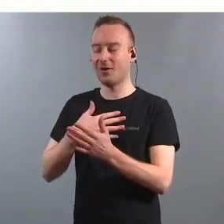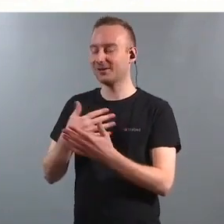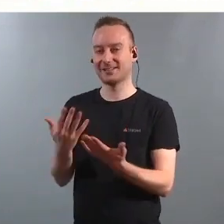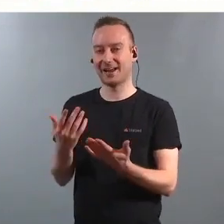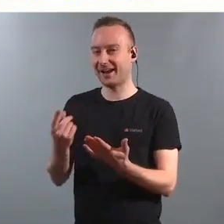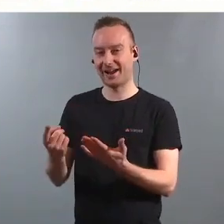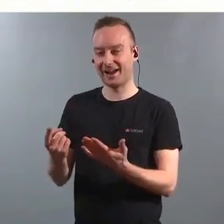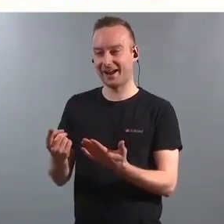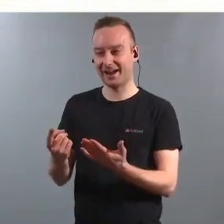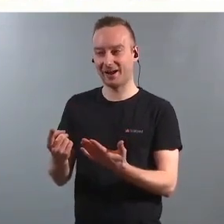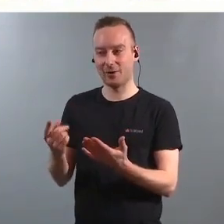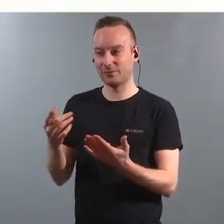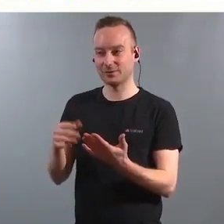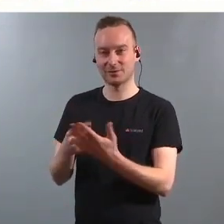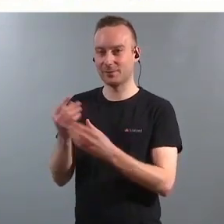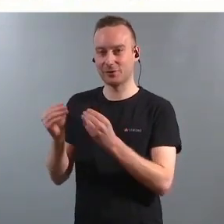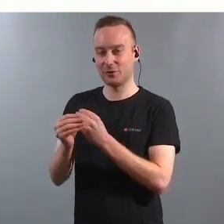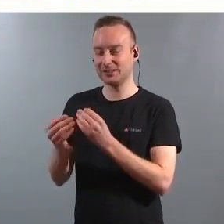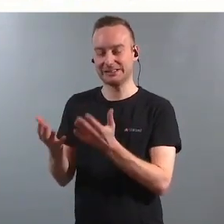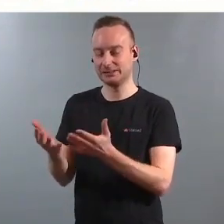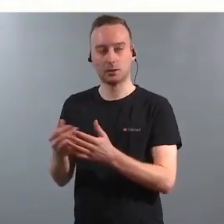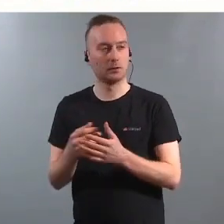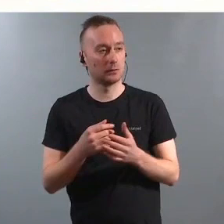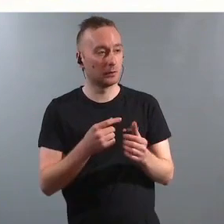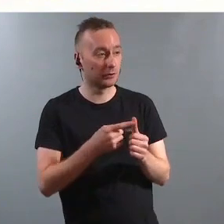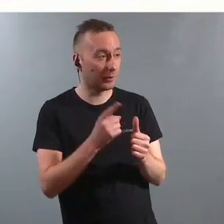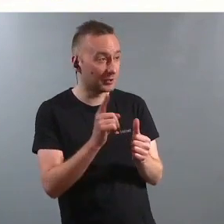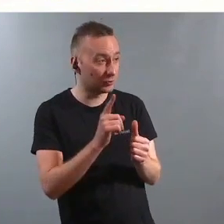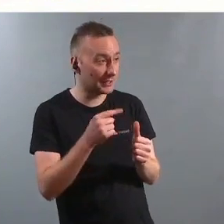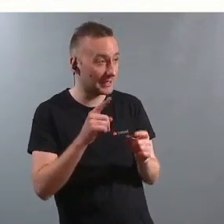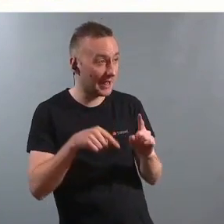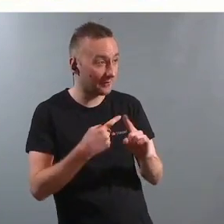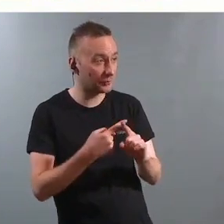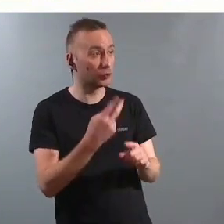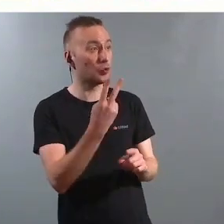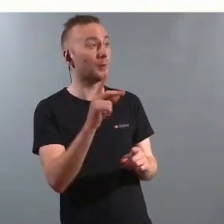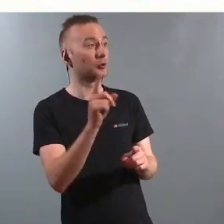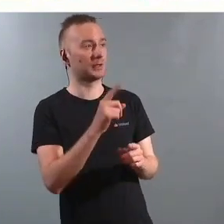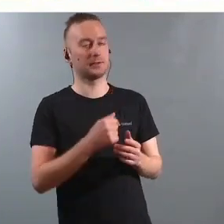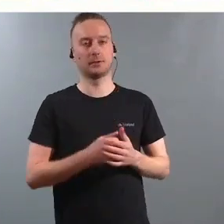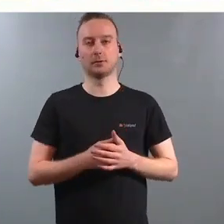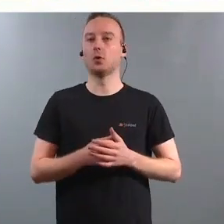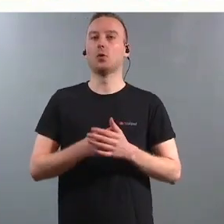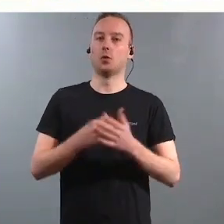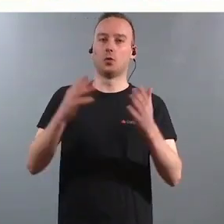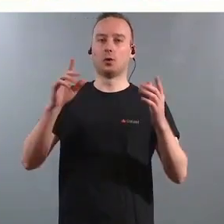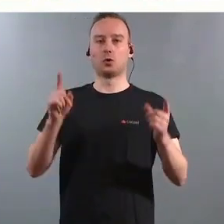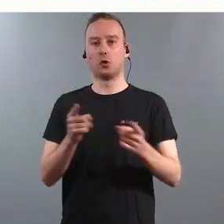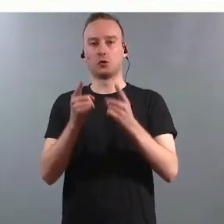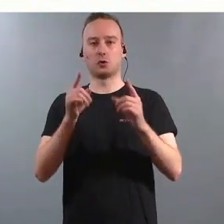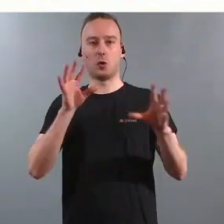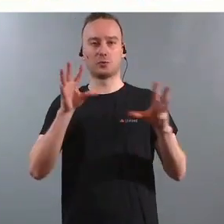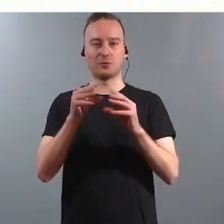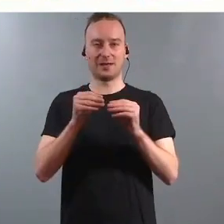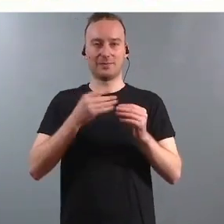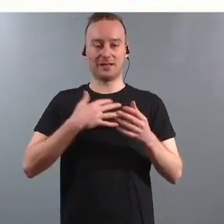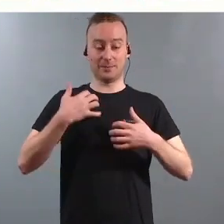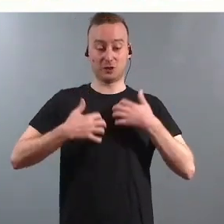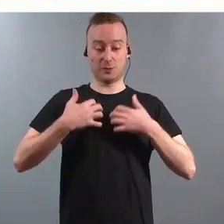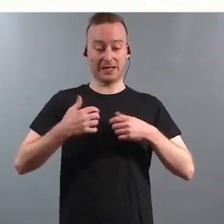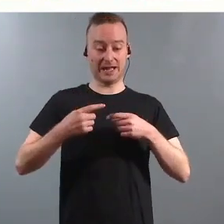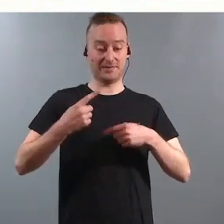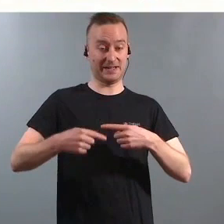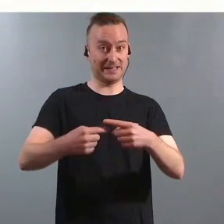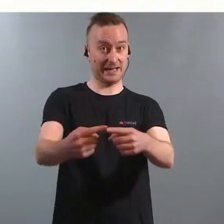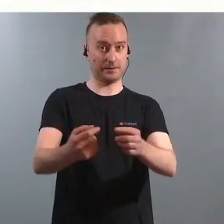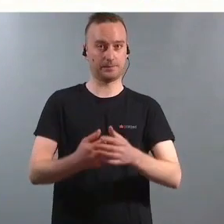Jeg er nok... Hvor mange minutter har jeg en? To? Ja. Jeg kan bare kort oppsummere bekymringene videre og det er dette